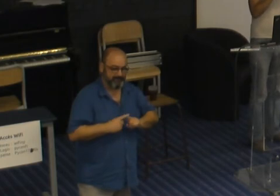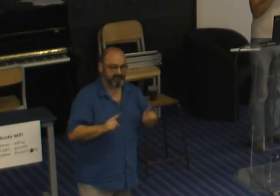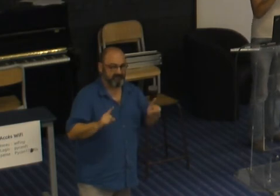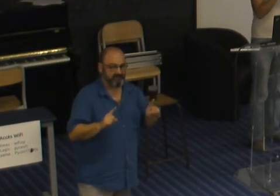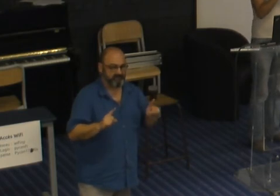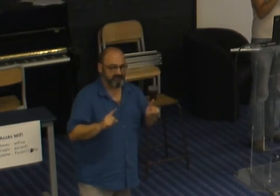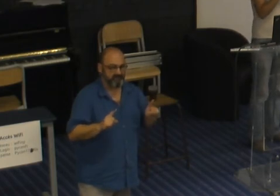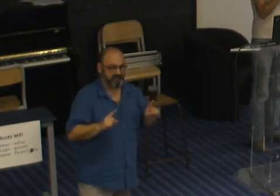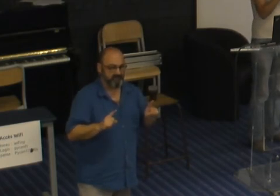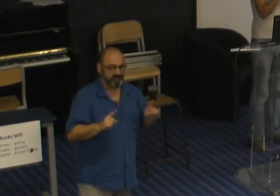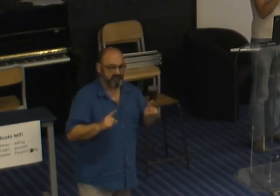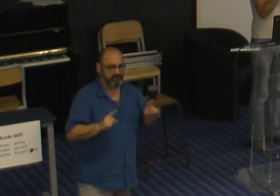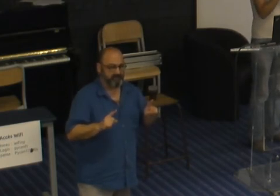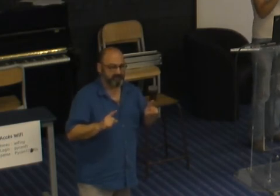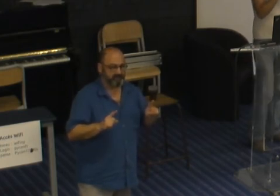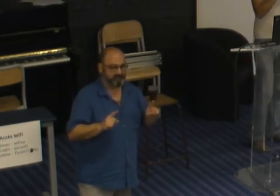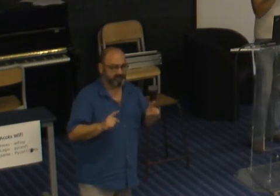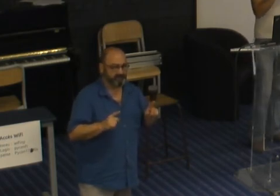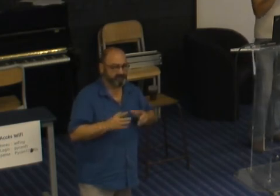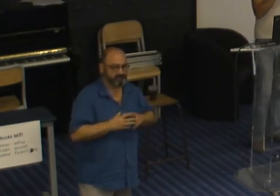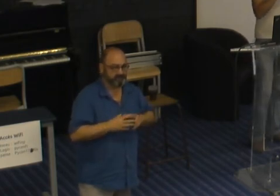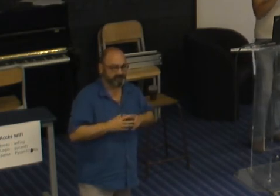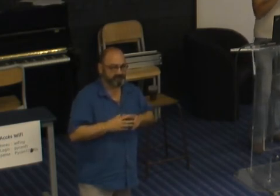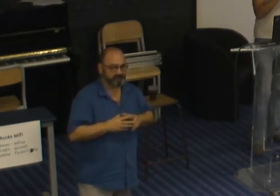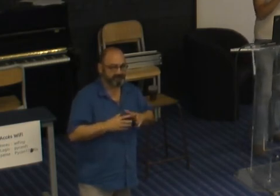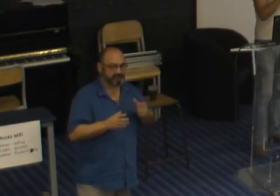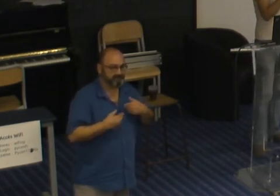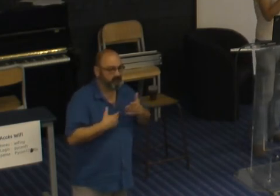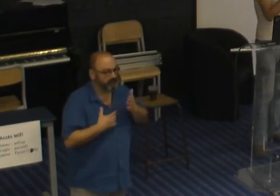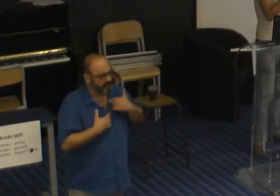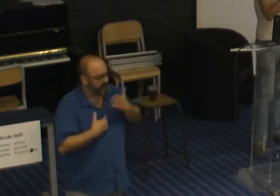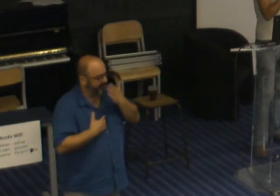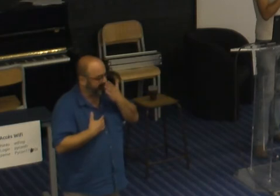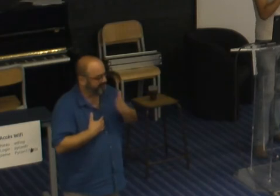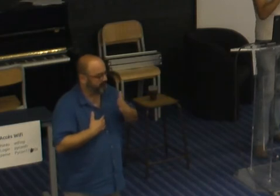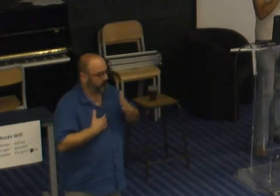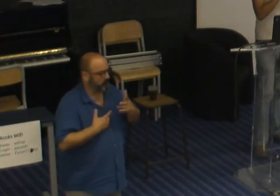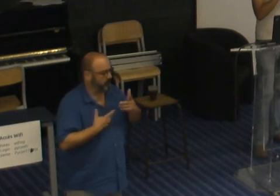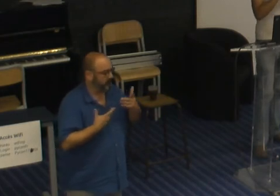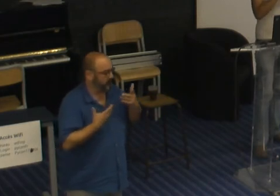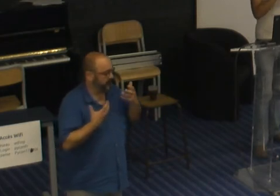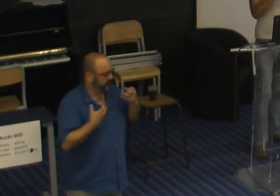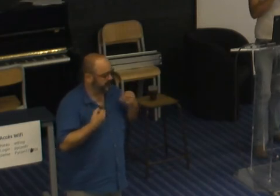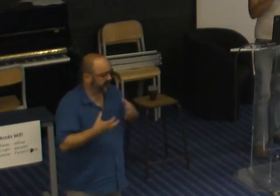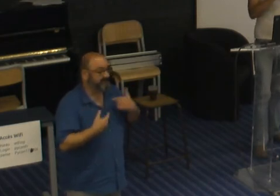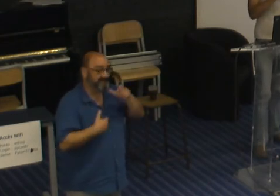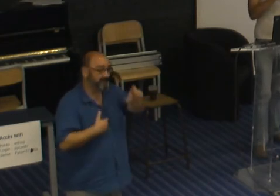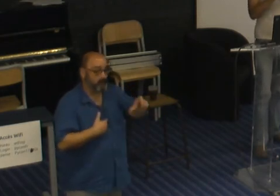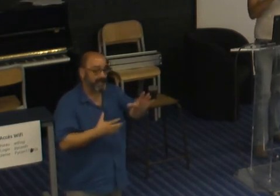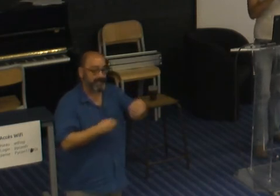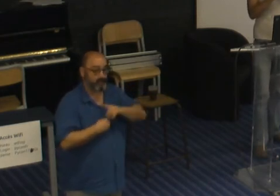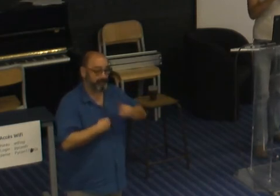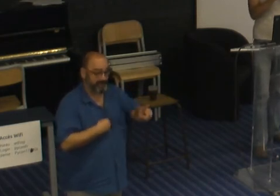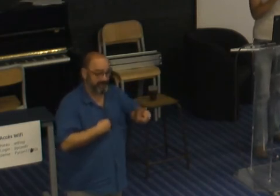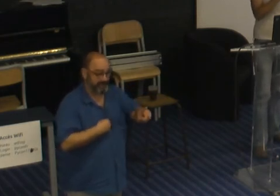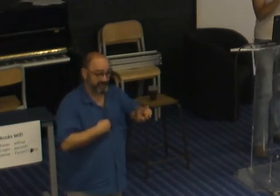et d'avoir cette attitude dans le sens où si les autres l'acceptent pas c'est